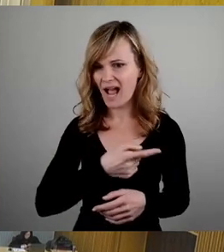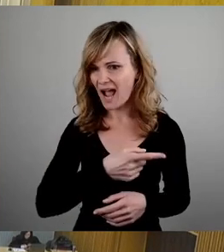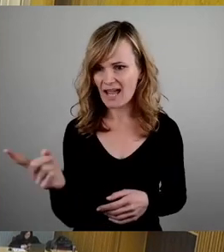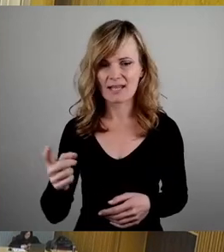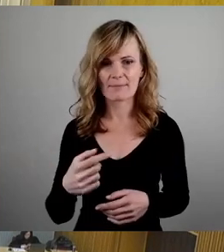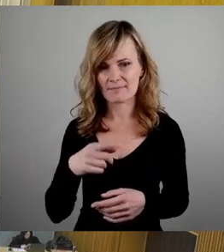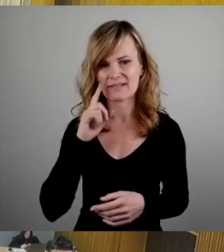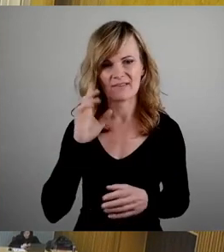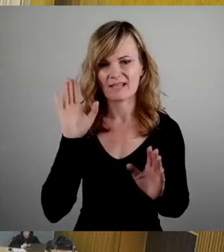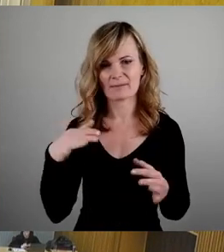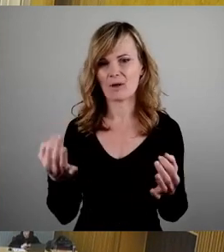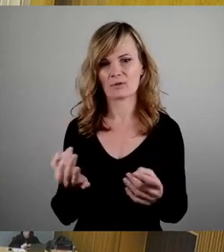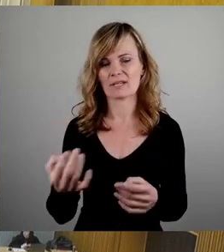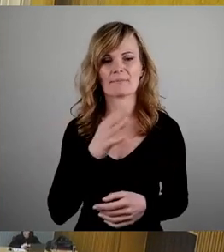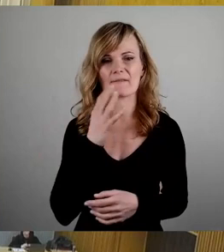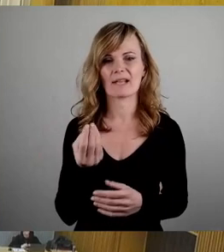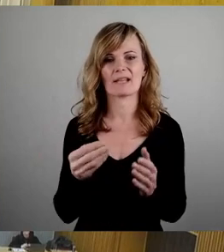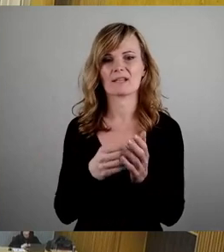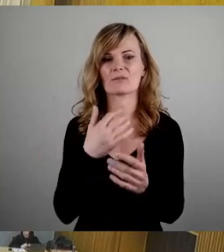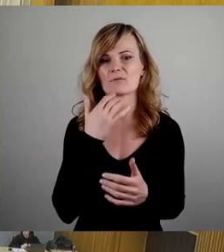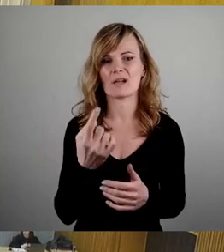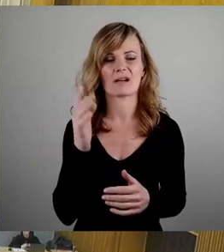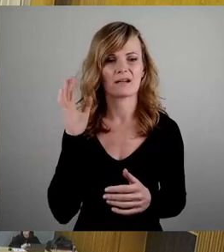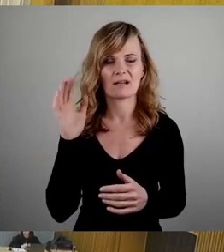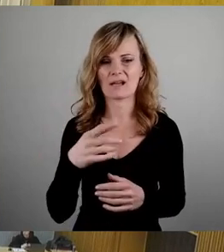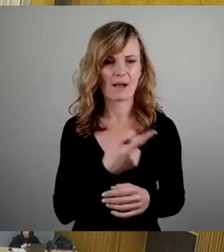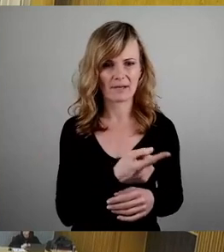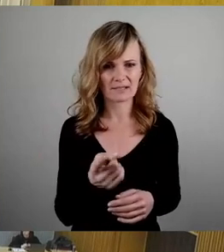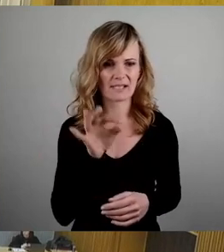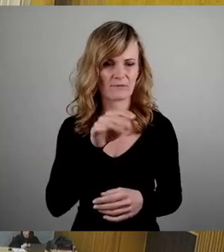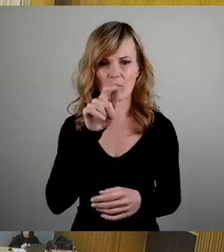weiß, brauchen wir auch nicht mehr viel jetzt dazu zu verlieren, fehlen wird.